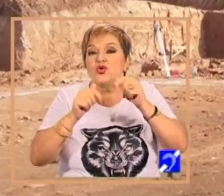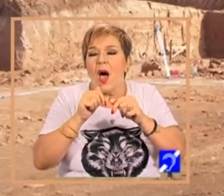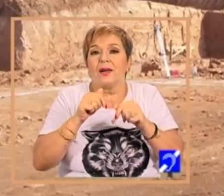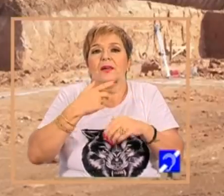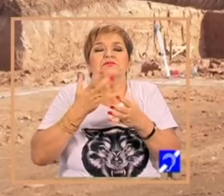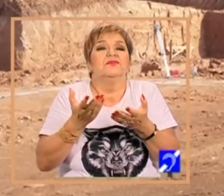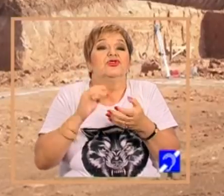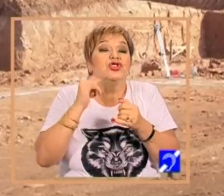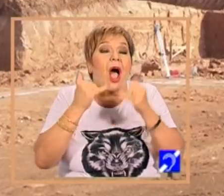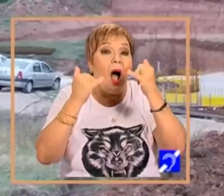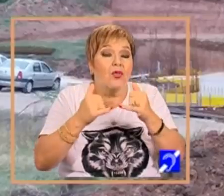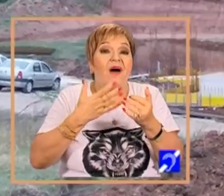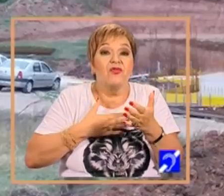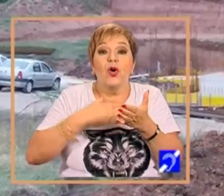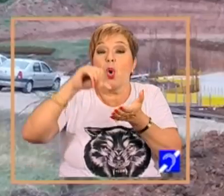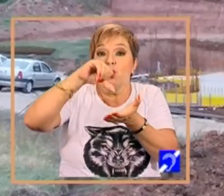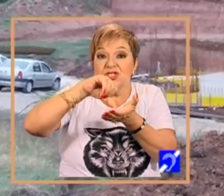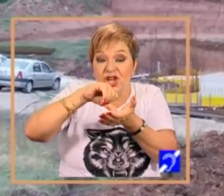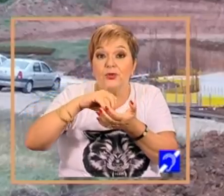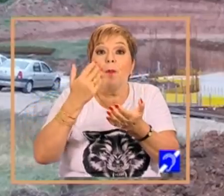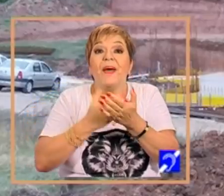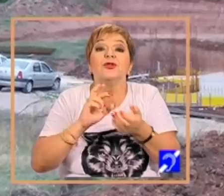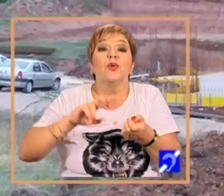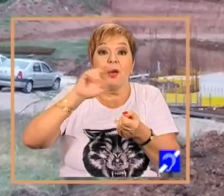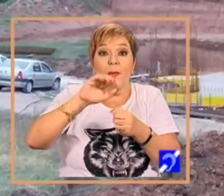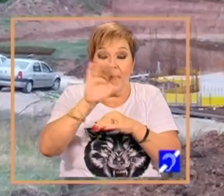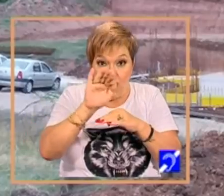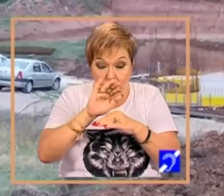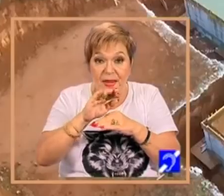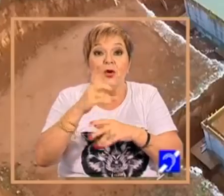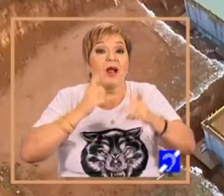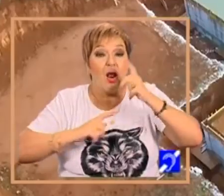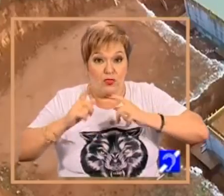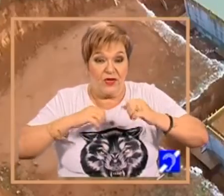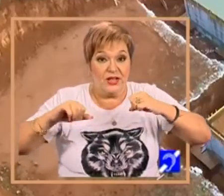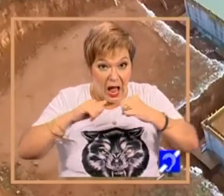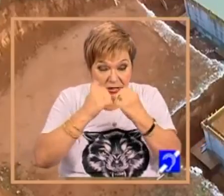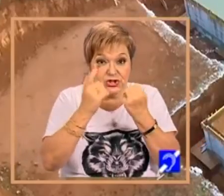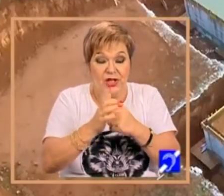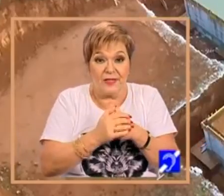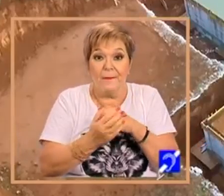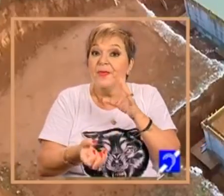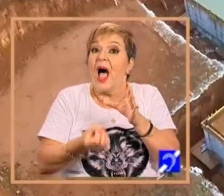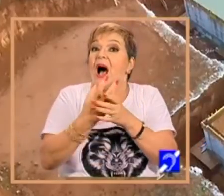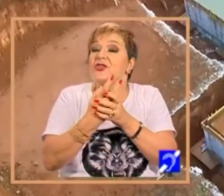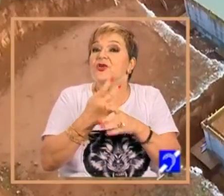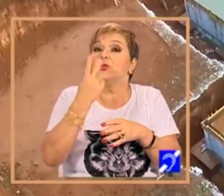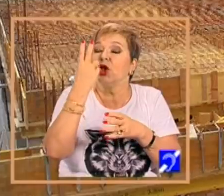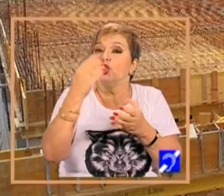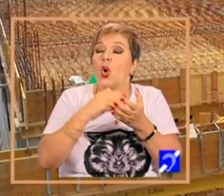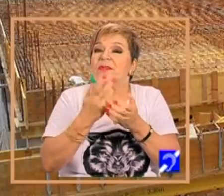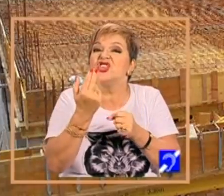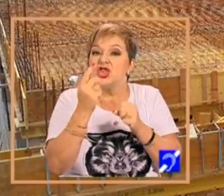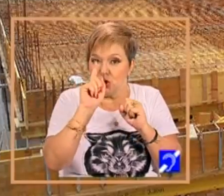bazin și așa mai departe. Acel centru va fi un centru dedicat pentru așa ceva. L-am început ca idee în 2015